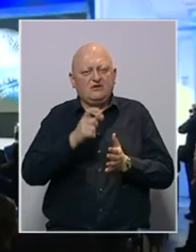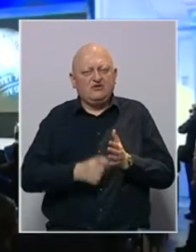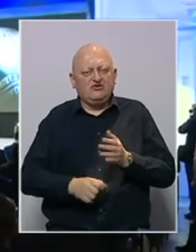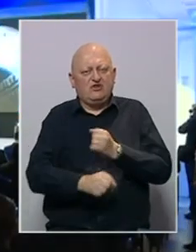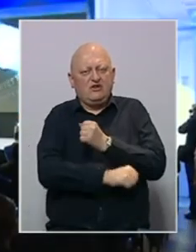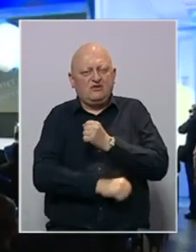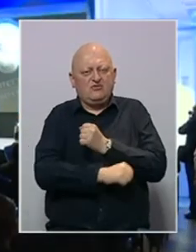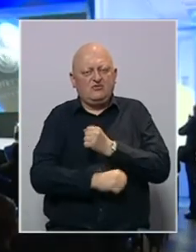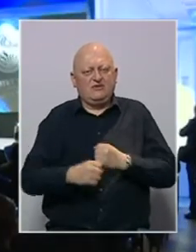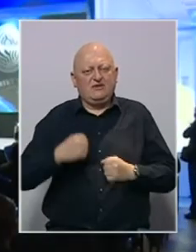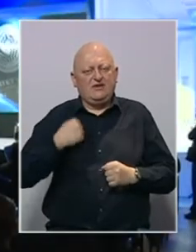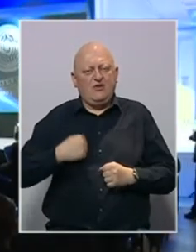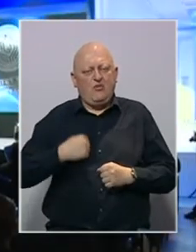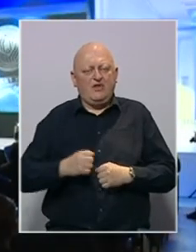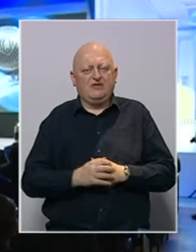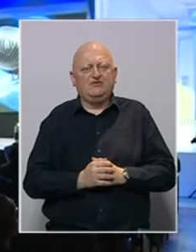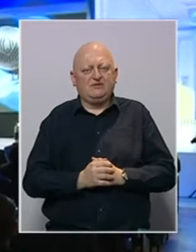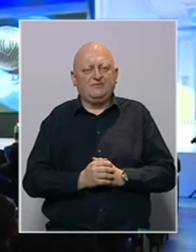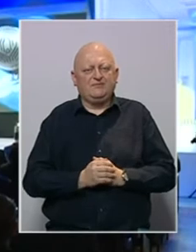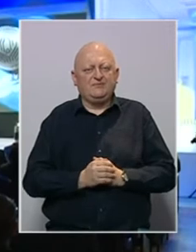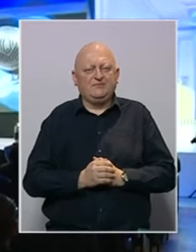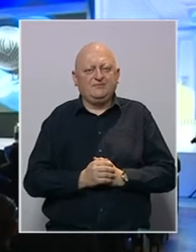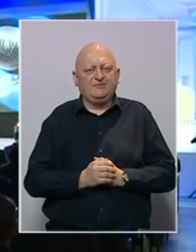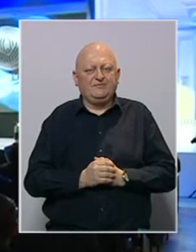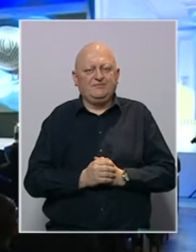organizaciji članica Univerziteta u Banja Luci.